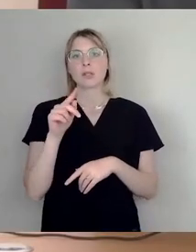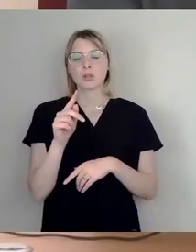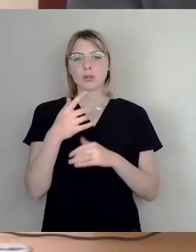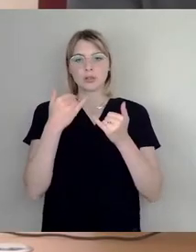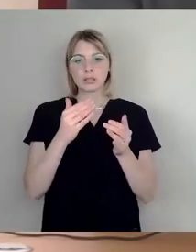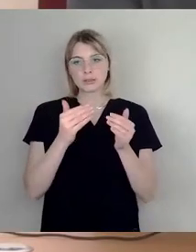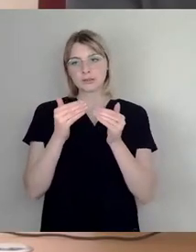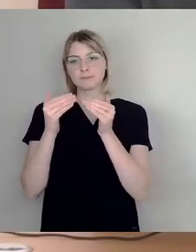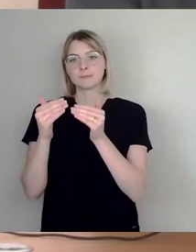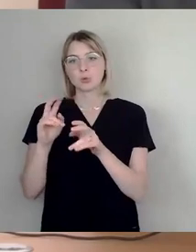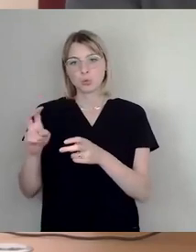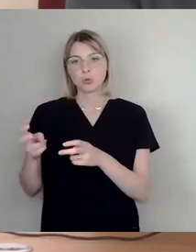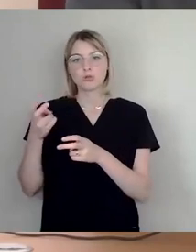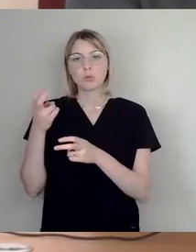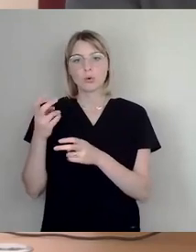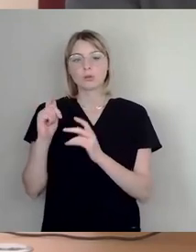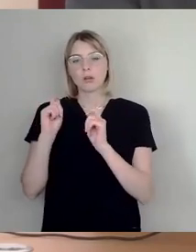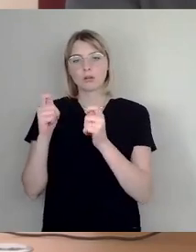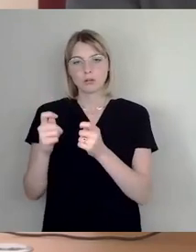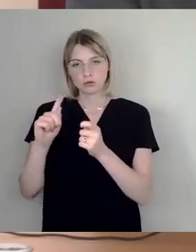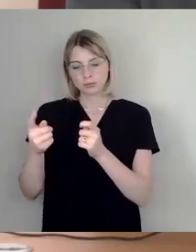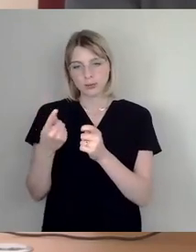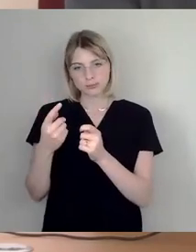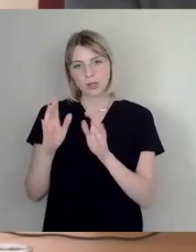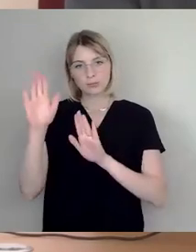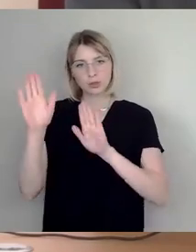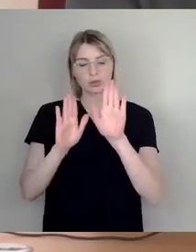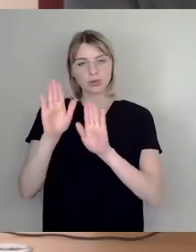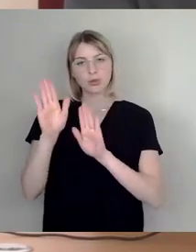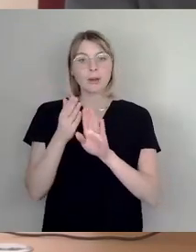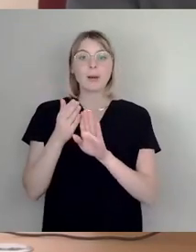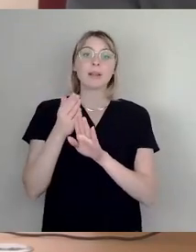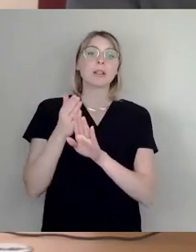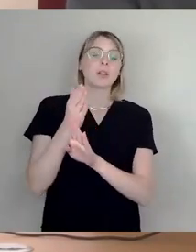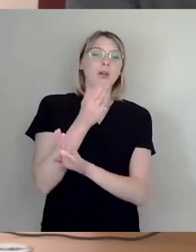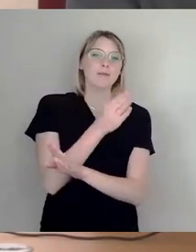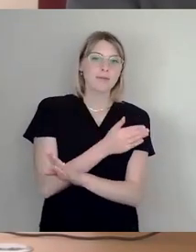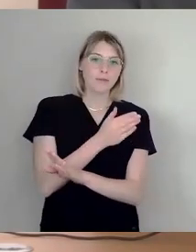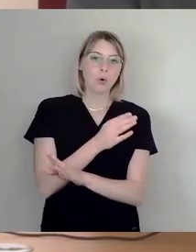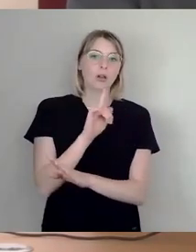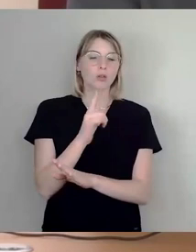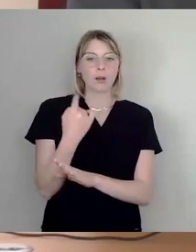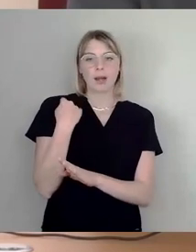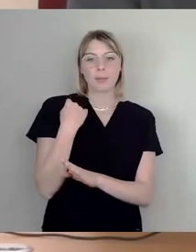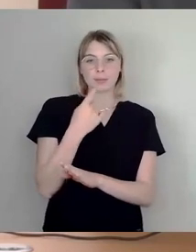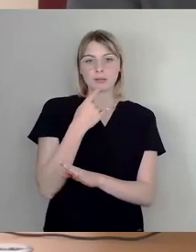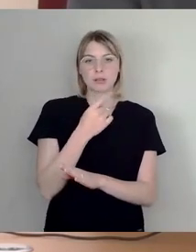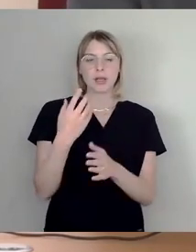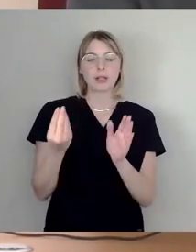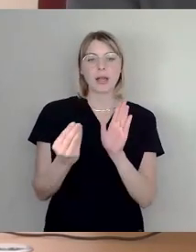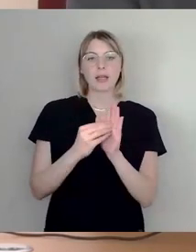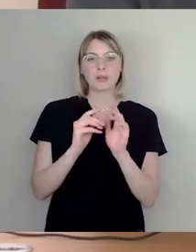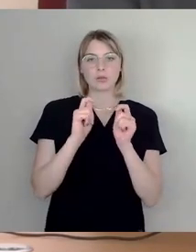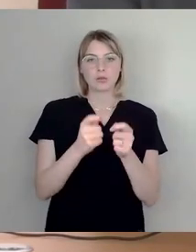Ursprungsantrag kommen. Bevor wir den Ursprungsantrag abstimmen, würde ich jetzt den gerade benannten Ergänzungsantrag der